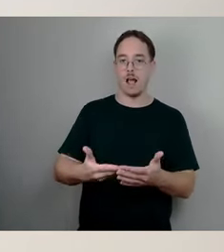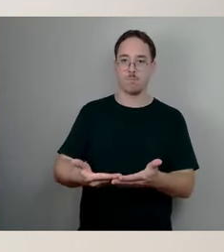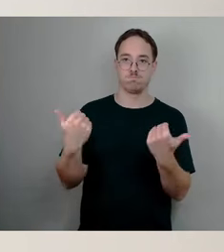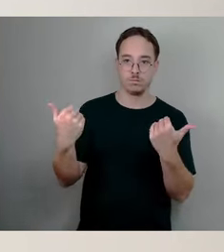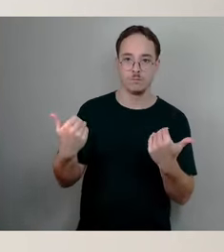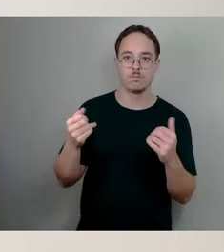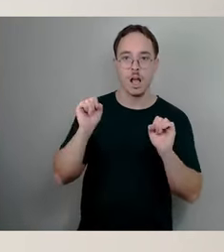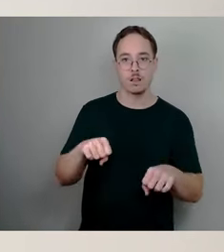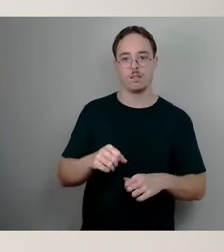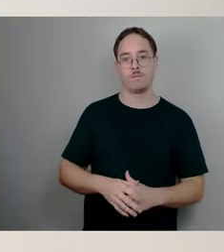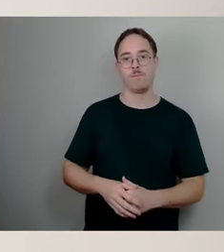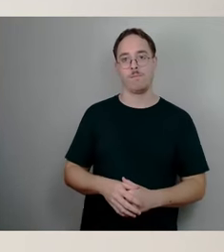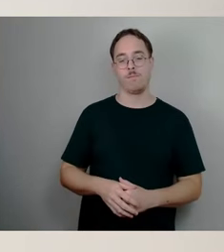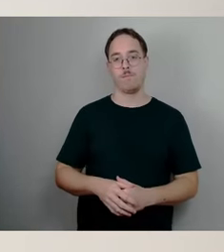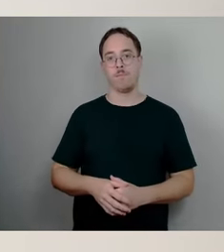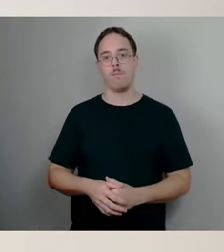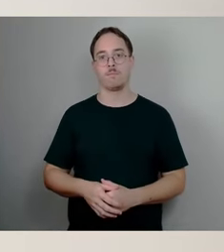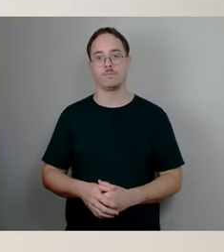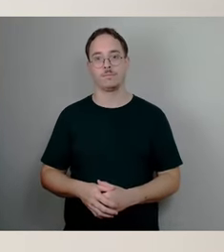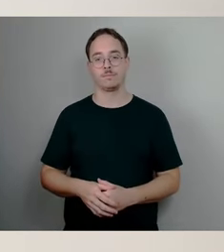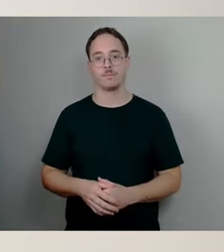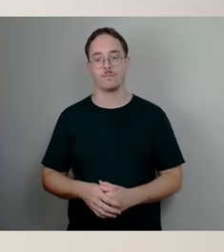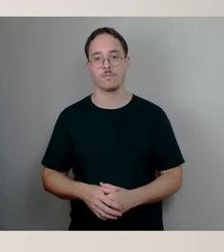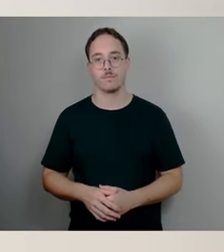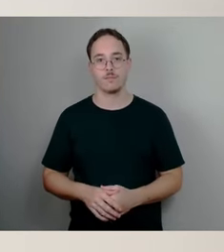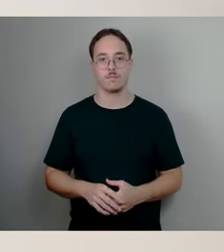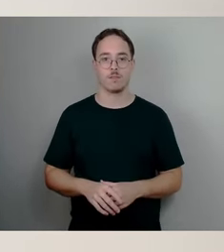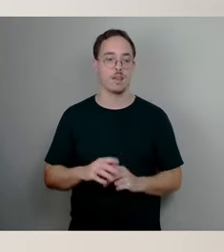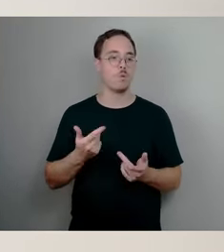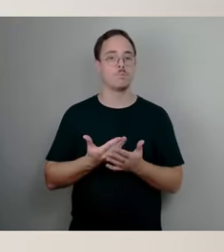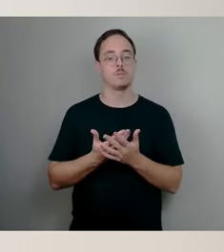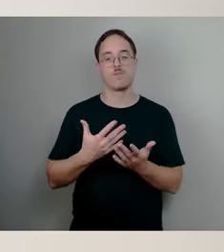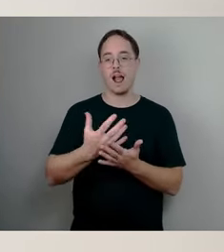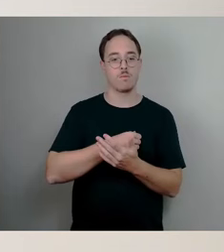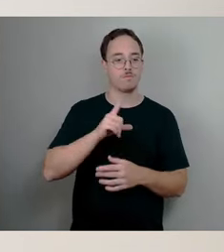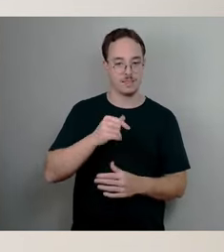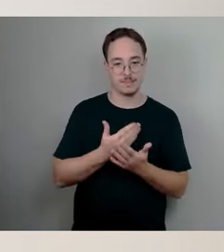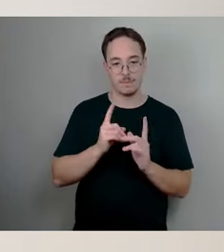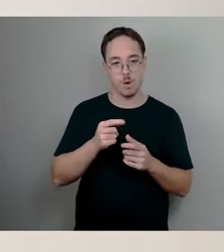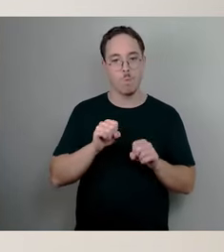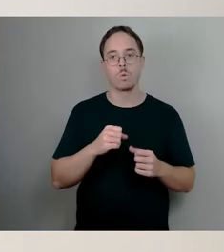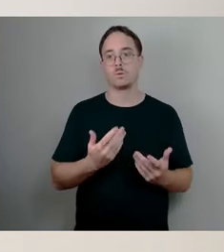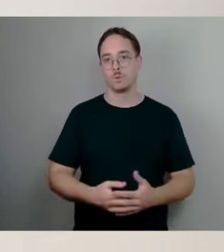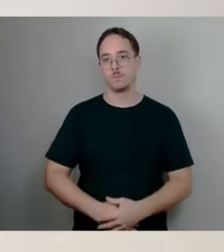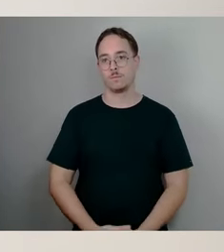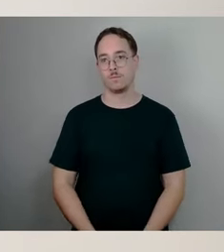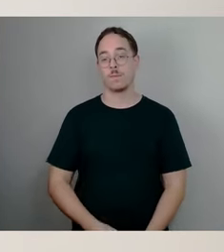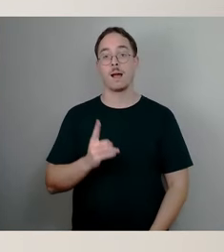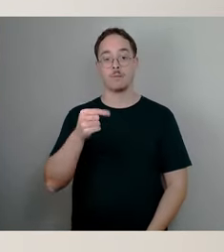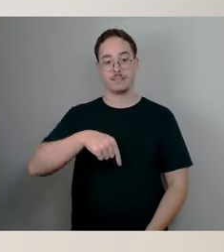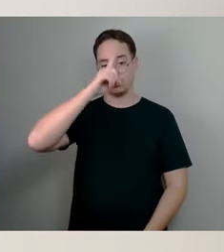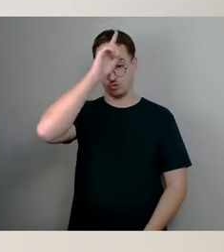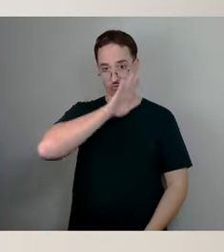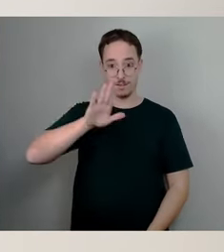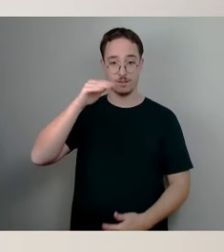Elternbeitrags aufgrund geringen Einkommens möglich. Allerdings, das ist in Deutschland so, muss natürlich dafür ein